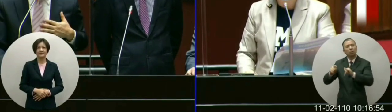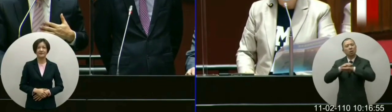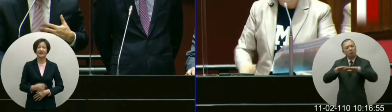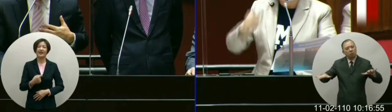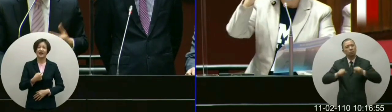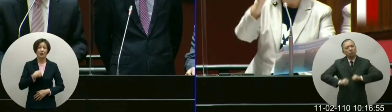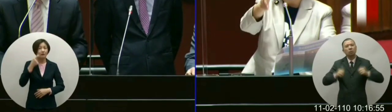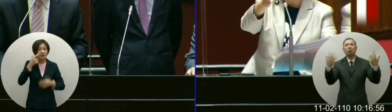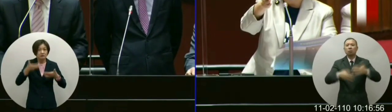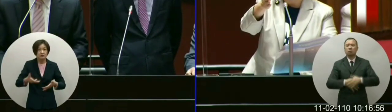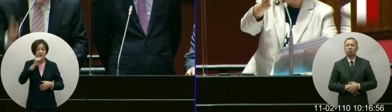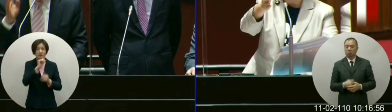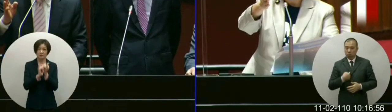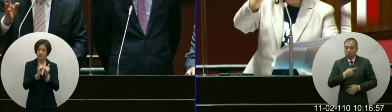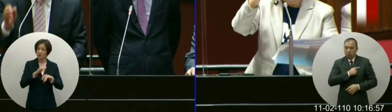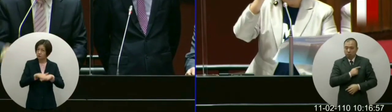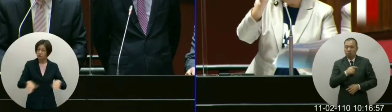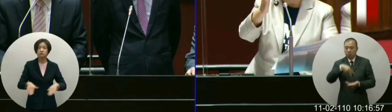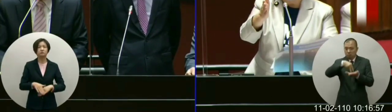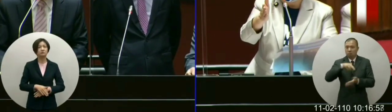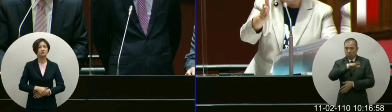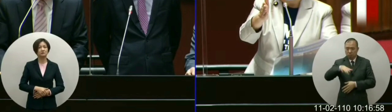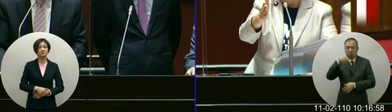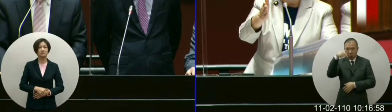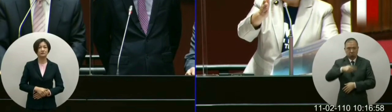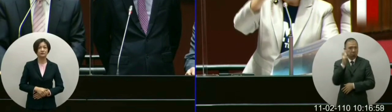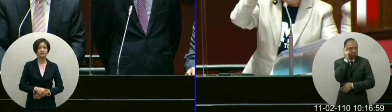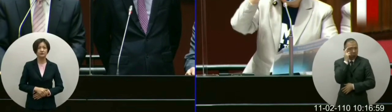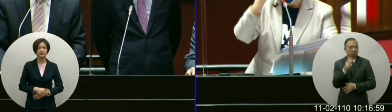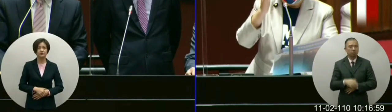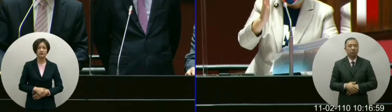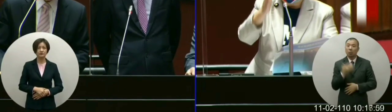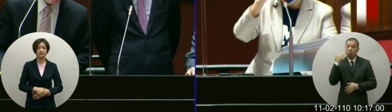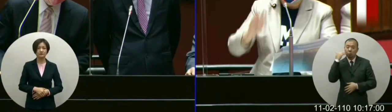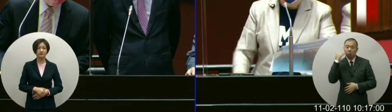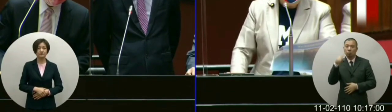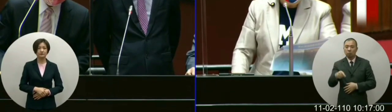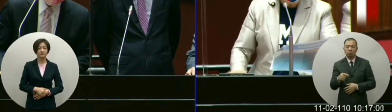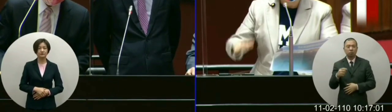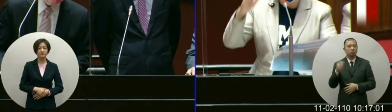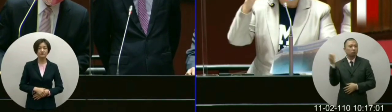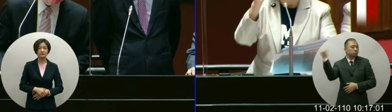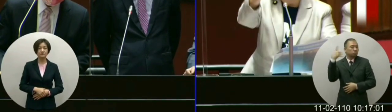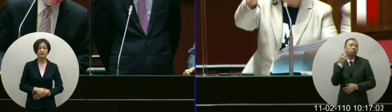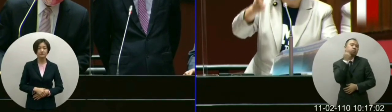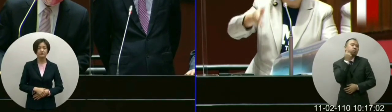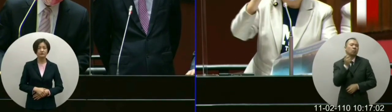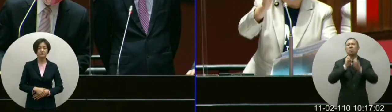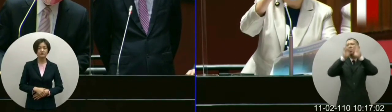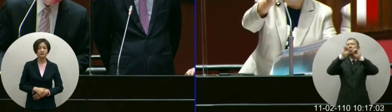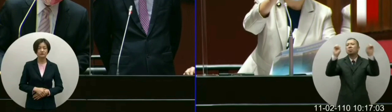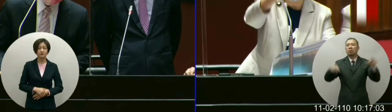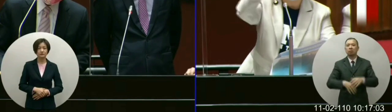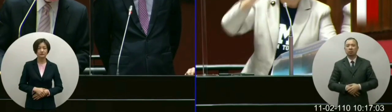问题我最重要我们要站在这个立场一定有所以本席说如果有假消息散布假